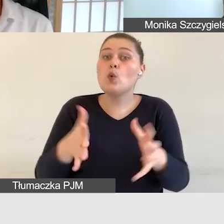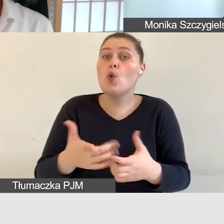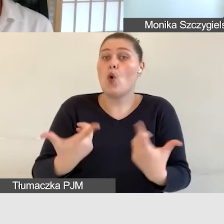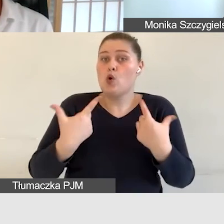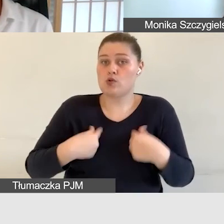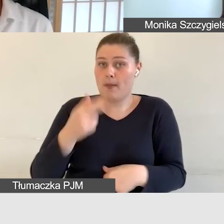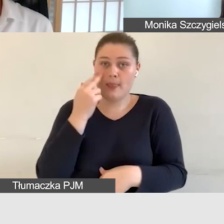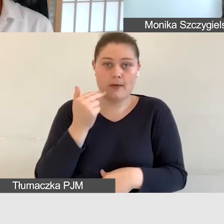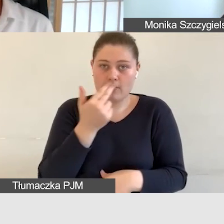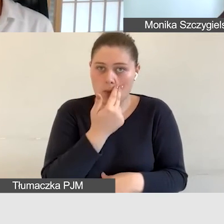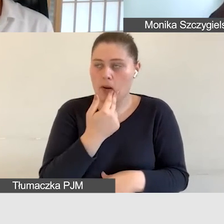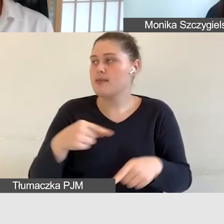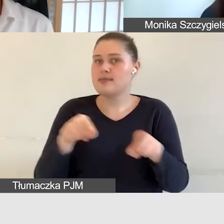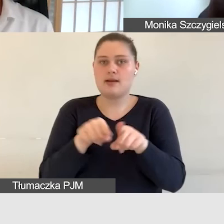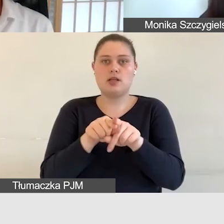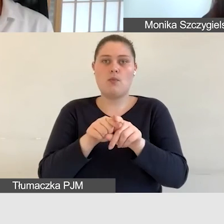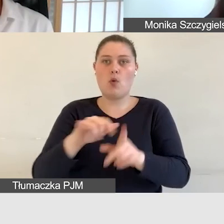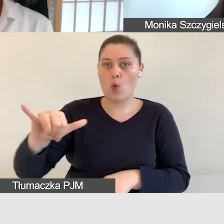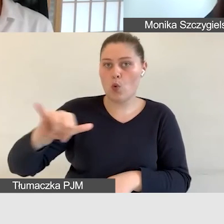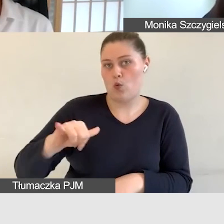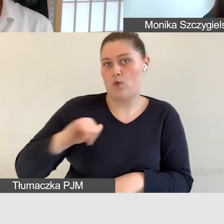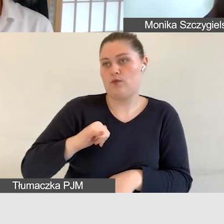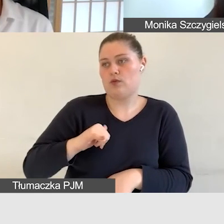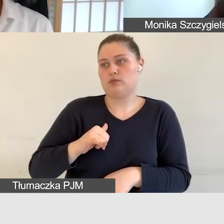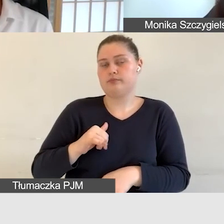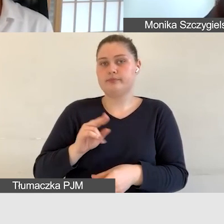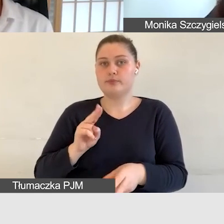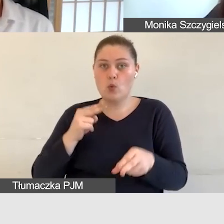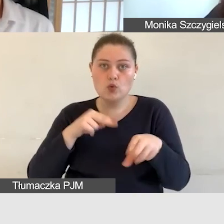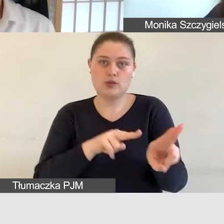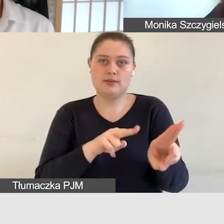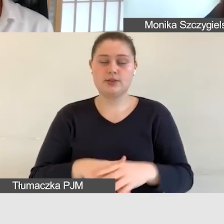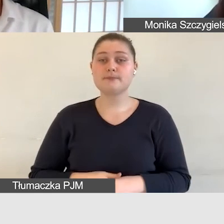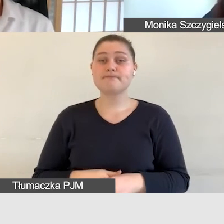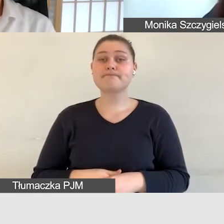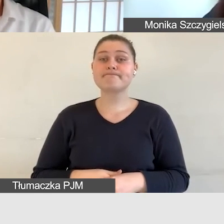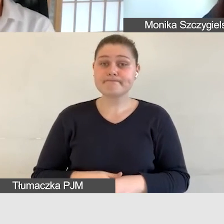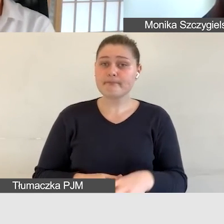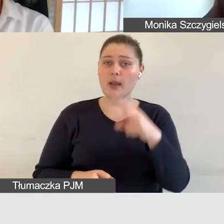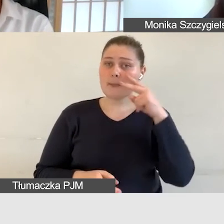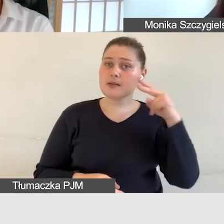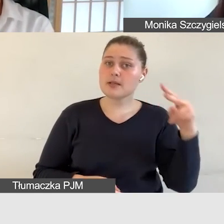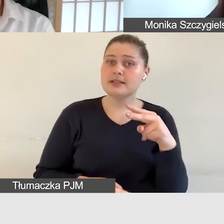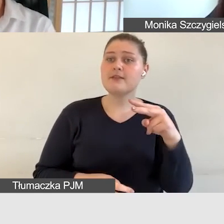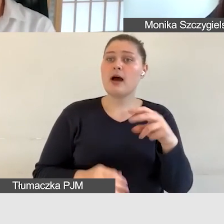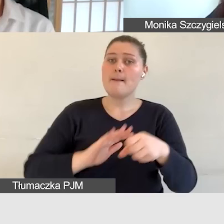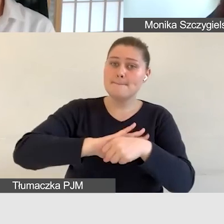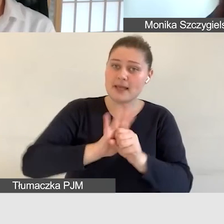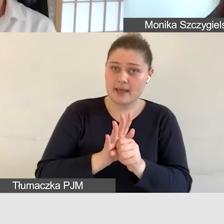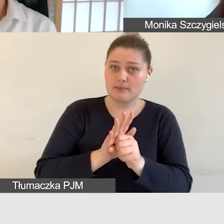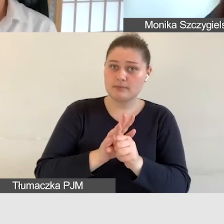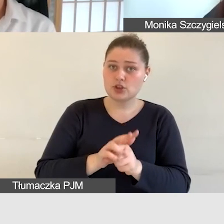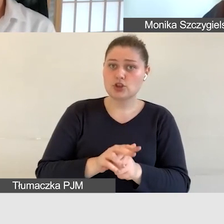prawach uczestniczyć z perspektywy pandemii i trzech semestrów które prowadziłam zajęcia